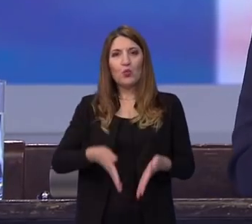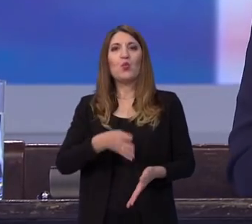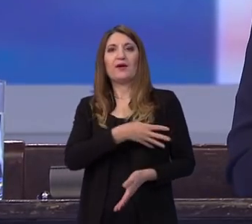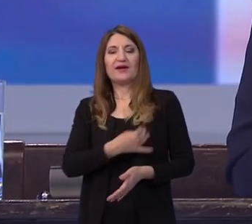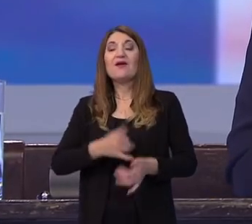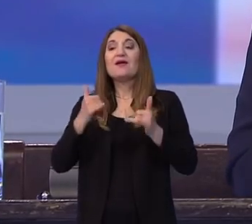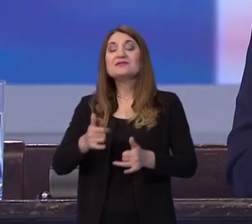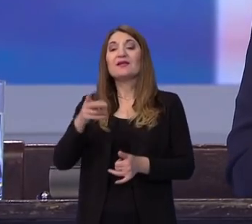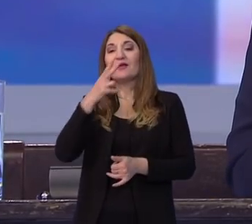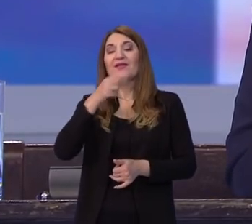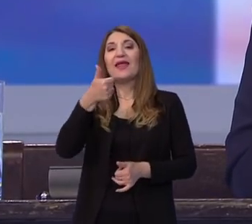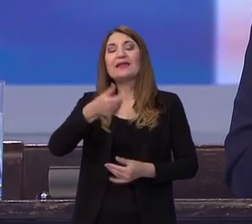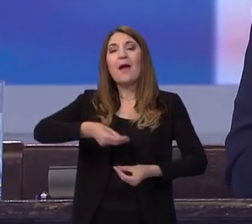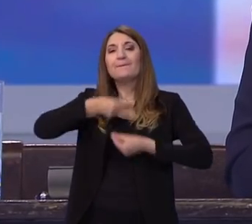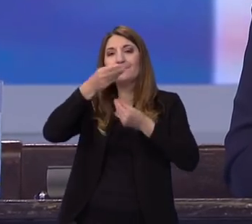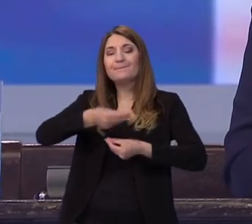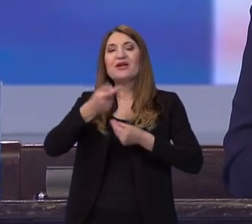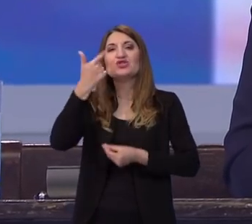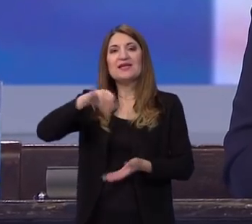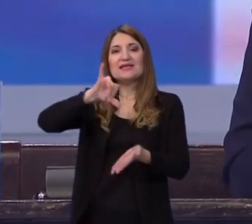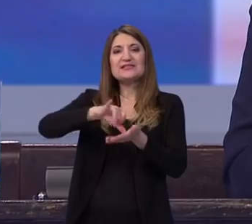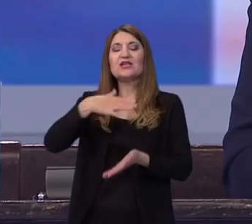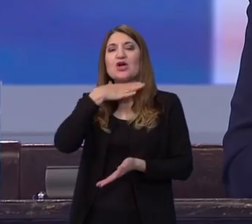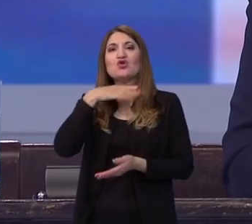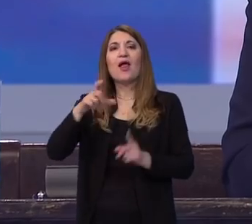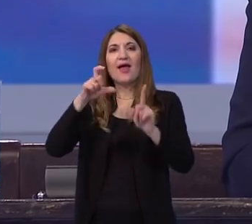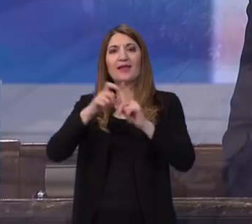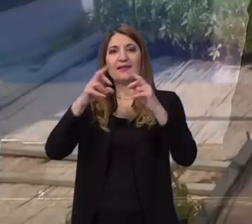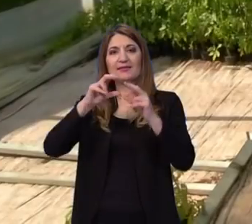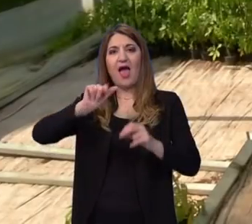Pogledajmo jednu priču iz srednje škole u dalju.